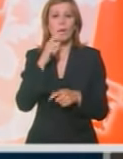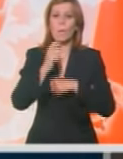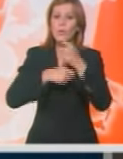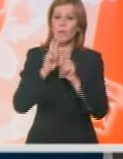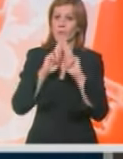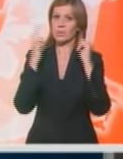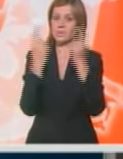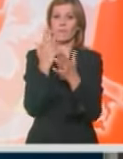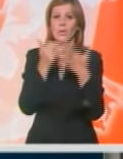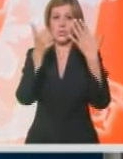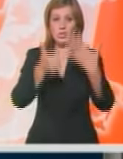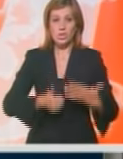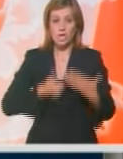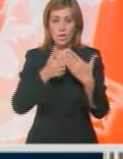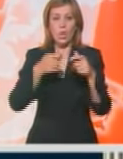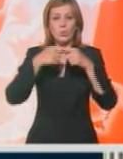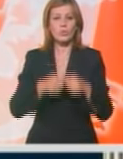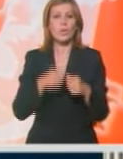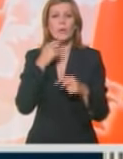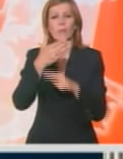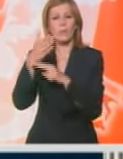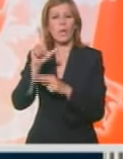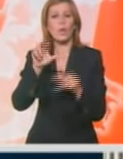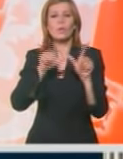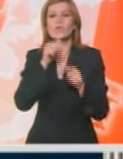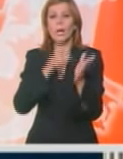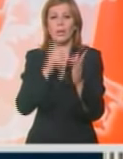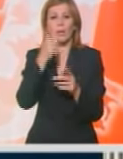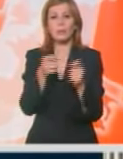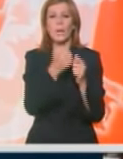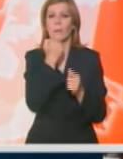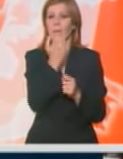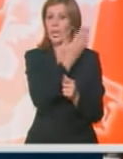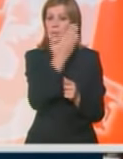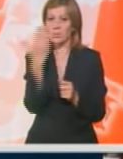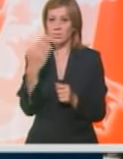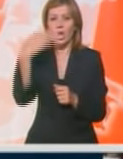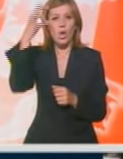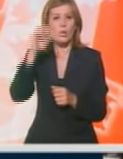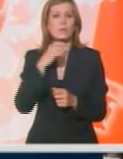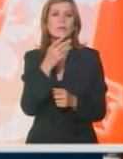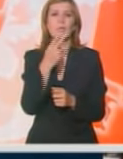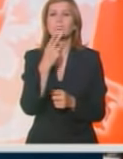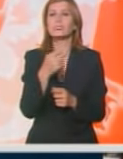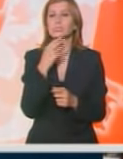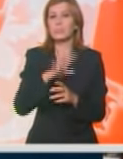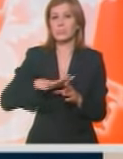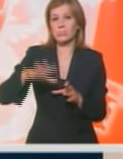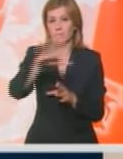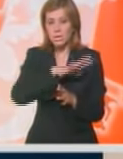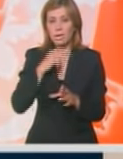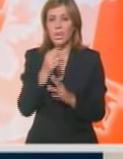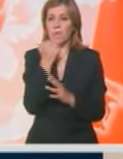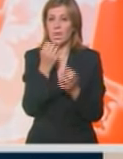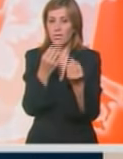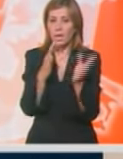svet. Već šest godina opšte udruženje preduzetnika Lučana organizuje privrednu izložbu. Osim potencijala Dragačevskog kraja predstavlja se i